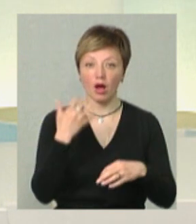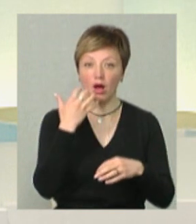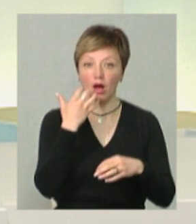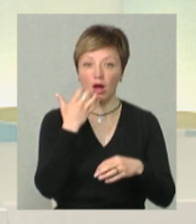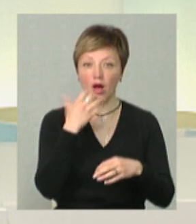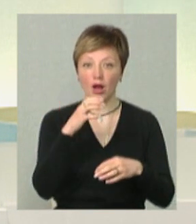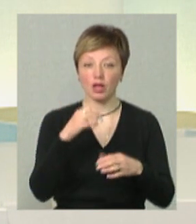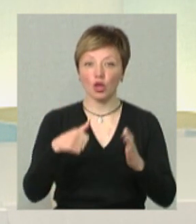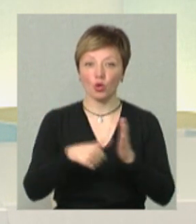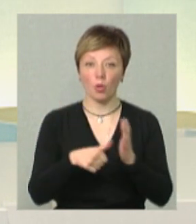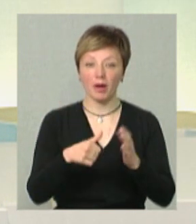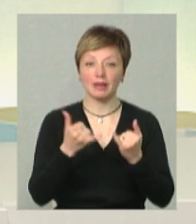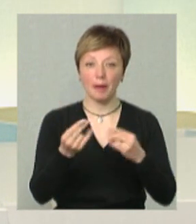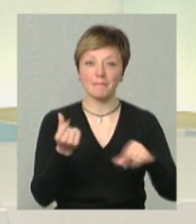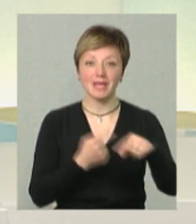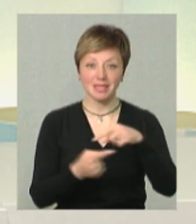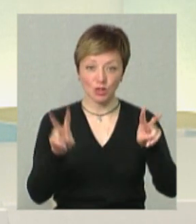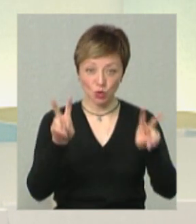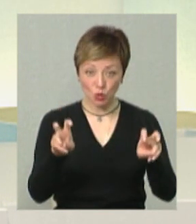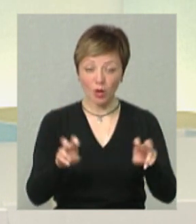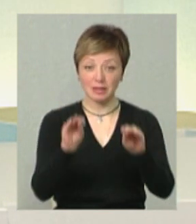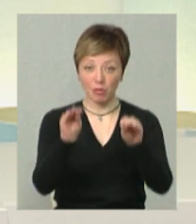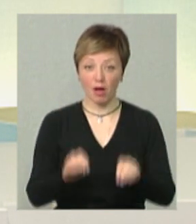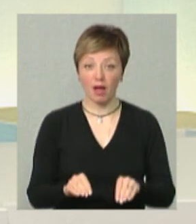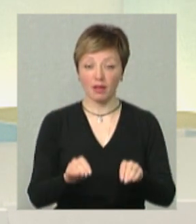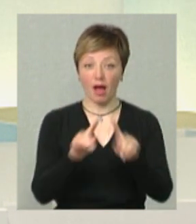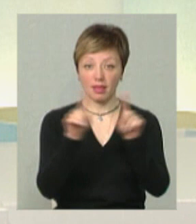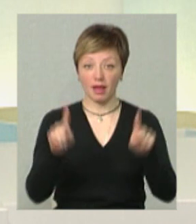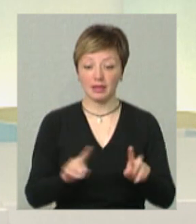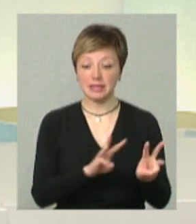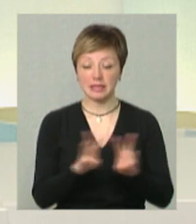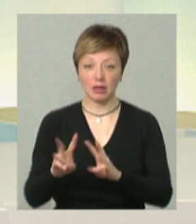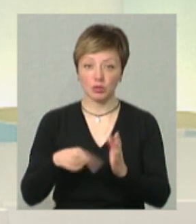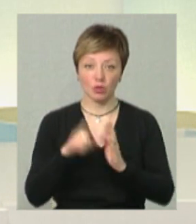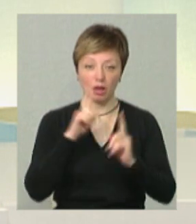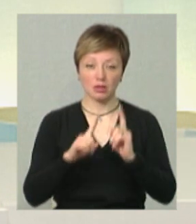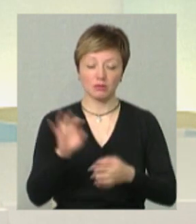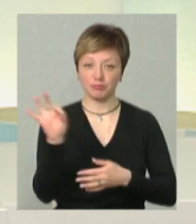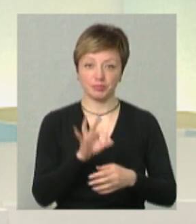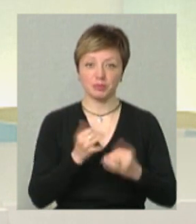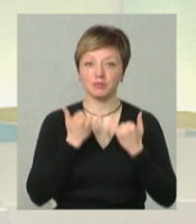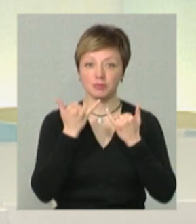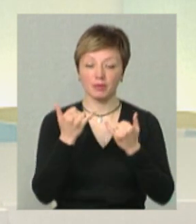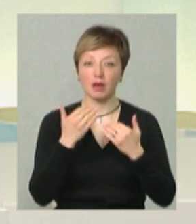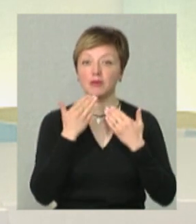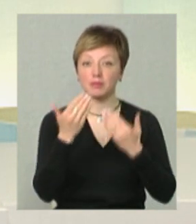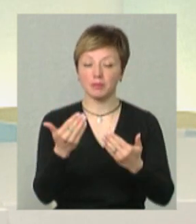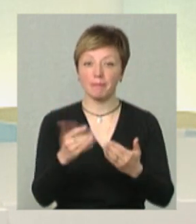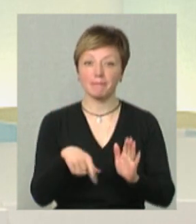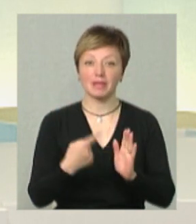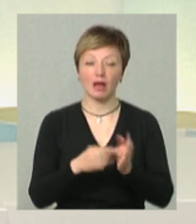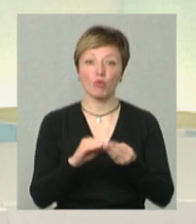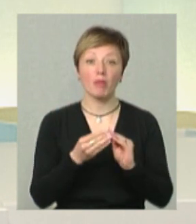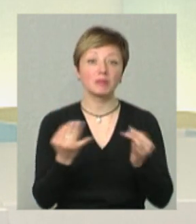бізнесу», коли, заповнивши анкету на сайті міської ради, може отримати швидко зворотний зв'язок по питаннях проблемних,